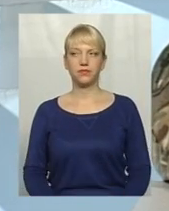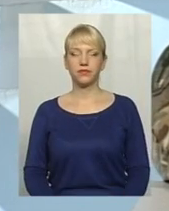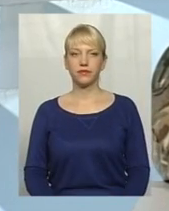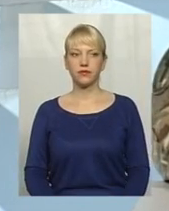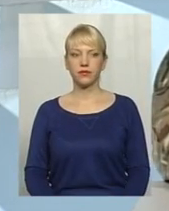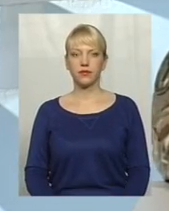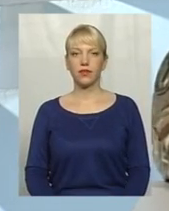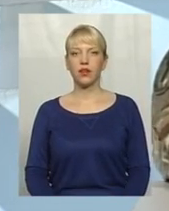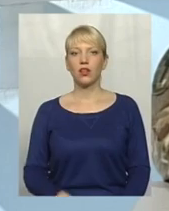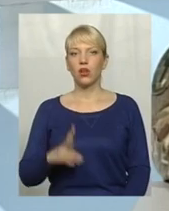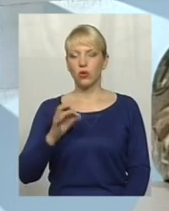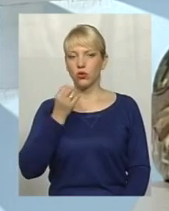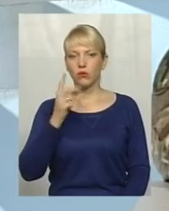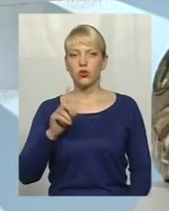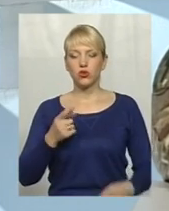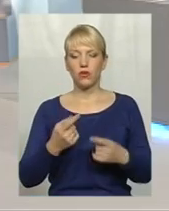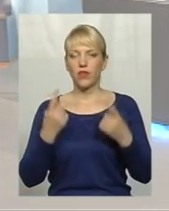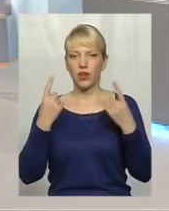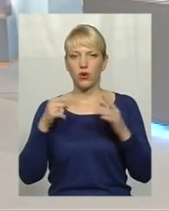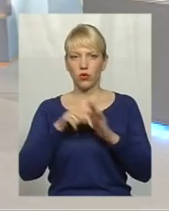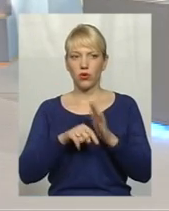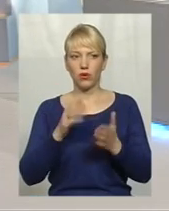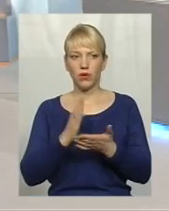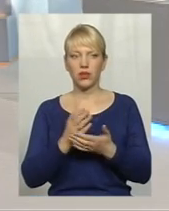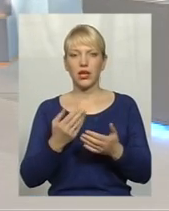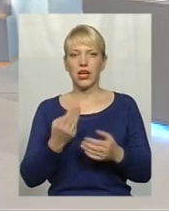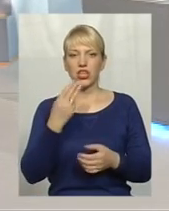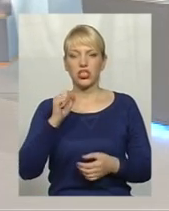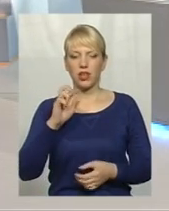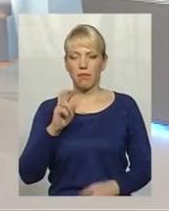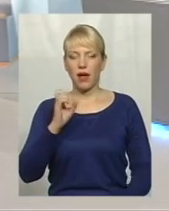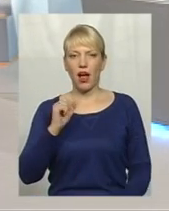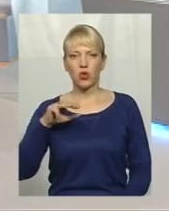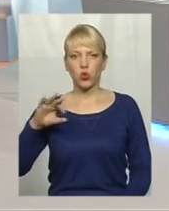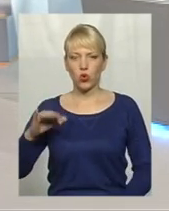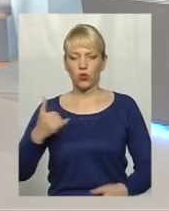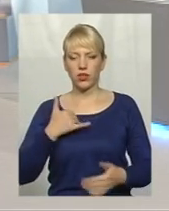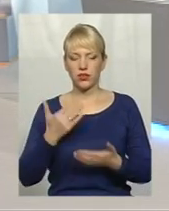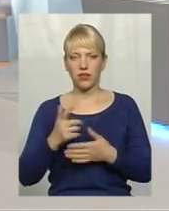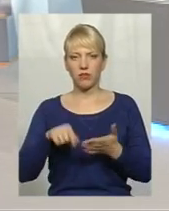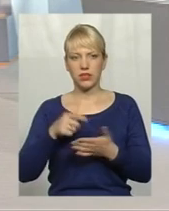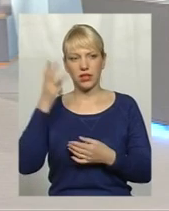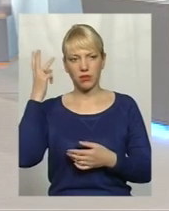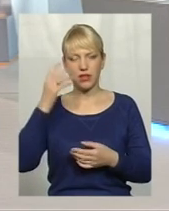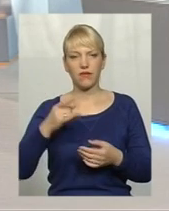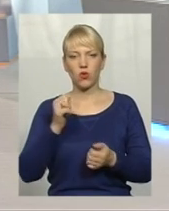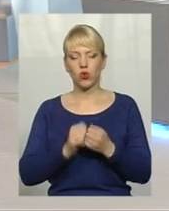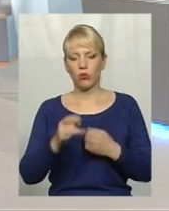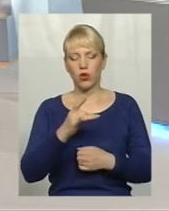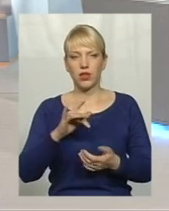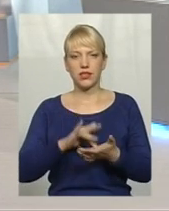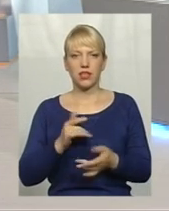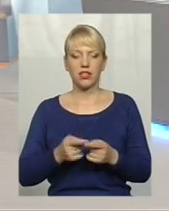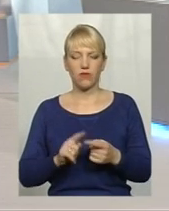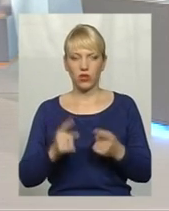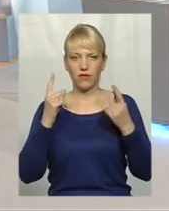дуже добре, що зараз велику роль в цьому відіграють штаби АТО, які є в нас в Хмельницькому, є в кожному райцентрі, і вони